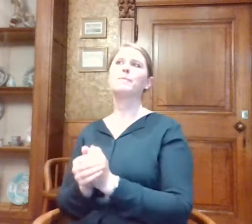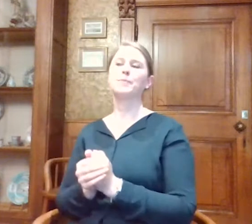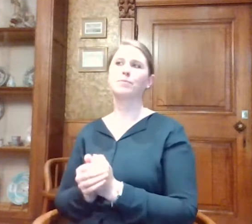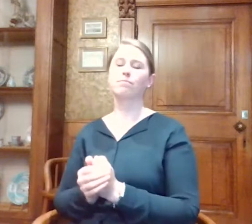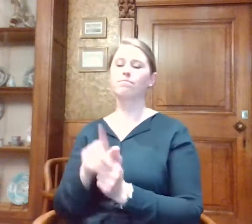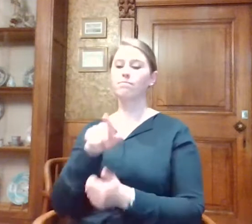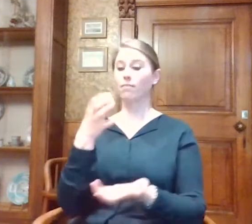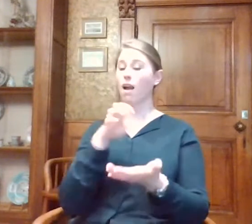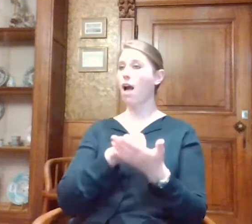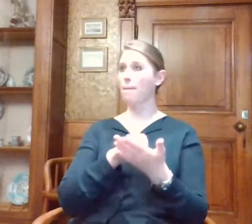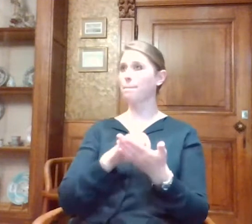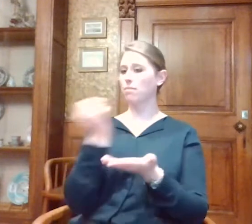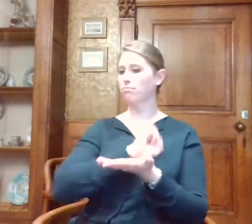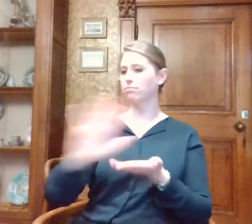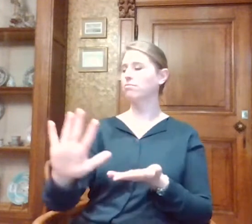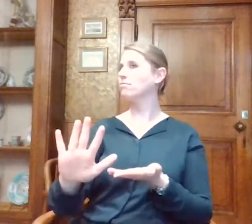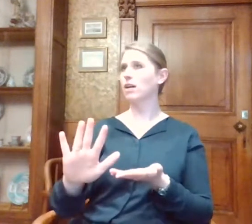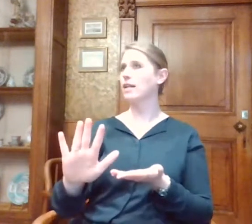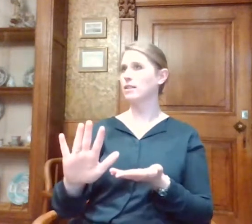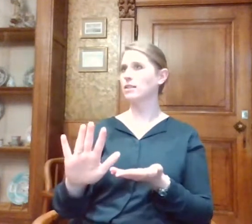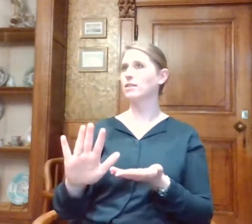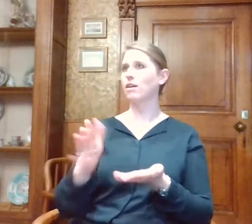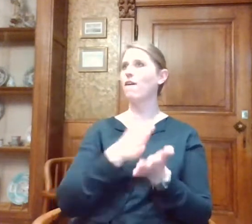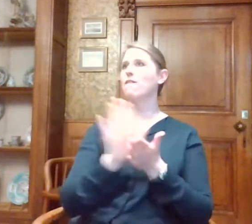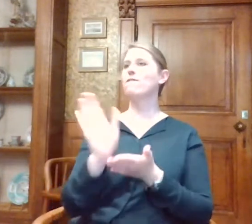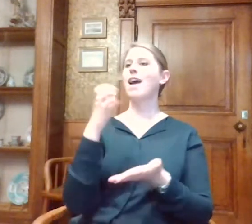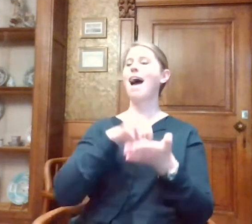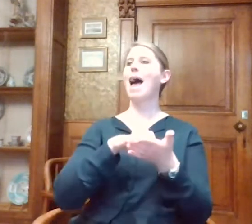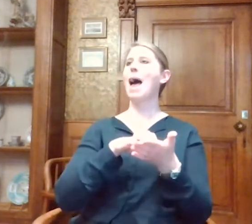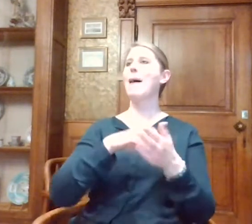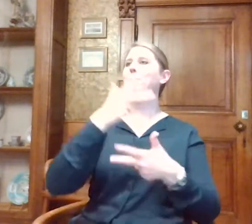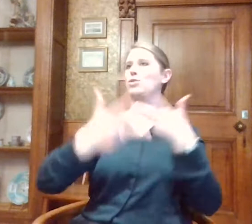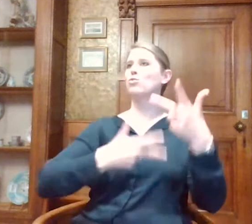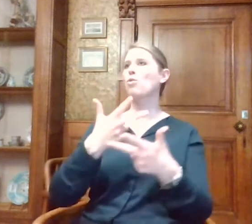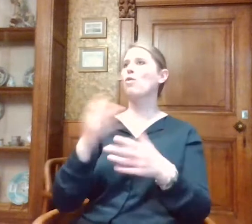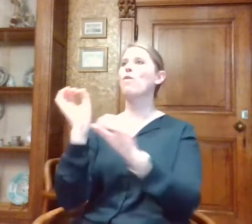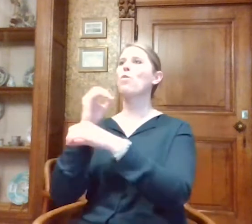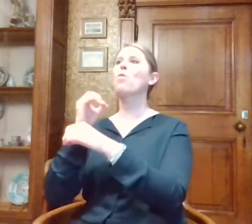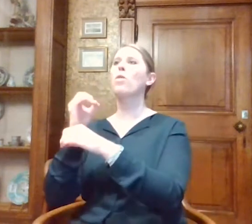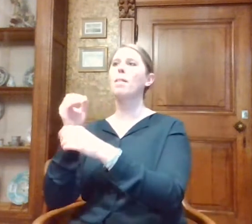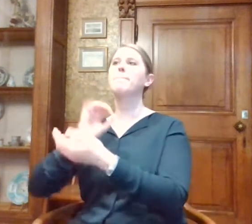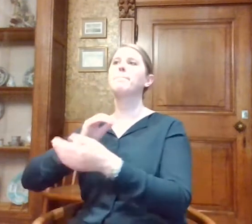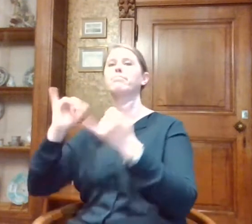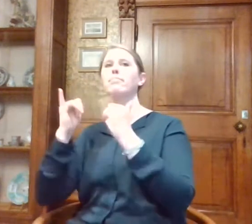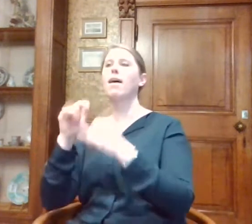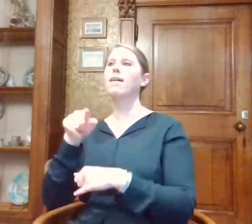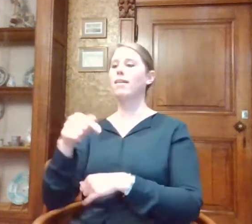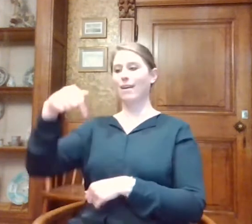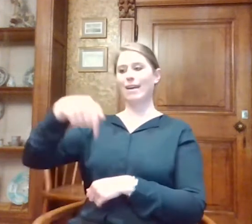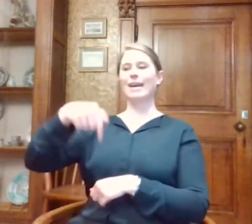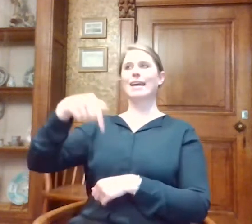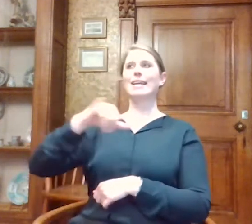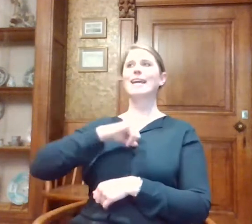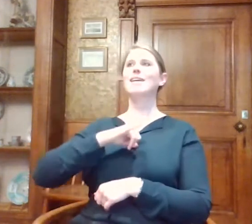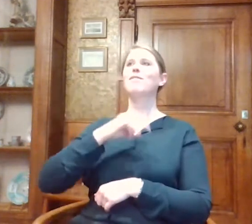Die app is gratis te downloaden via Google Play of via de App Store. Bij ons werkt die via Bluetooth. Dat wil zeggen dat er binnen in het